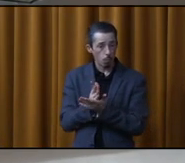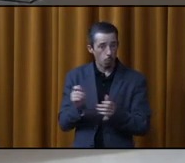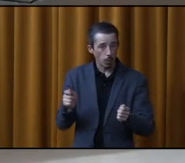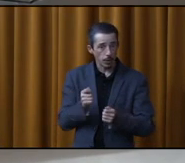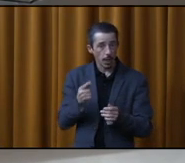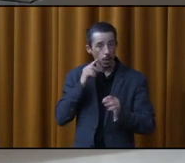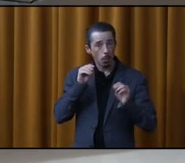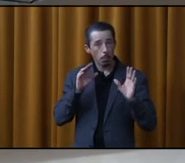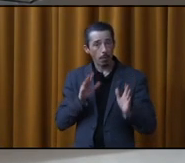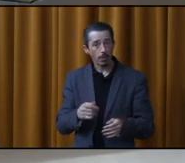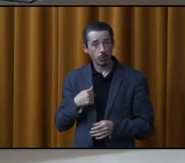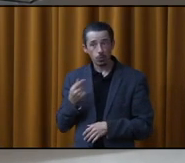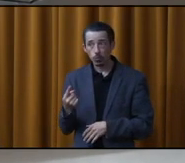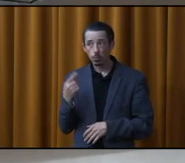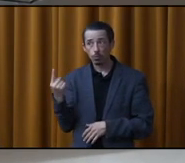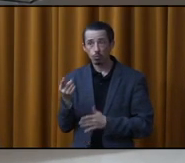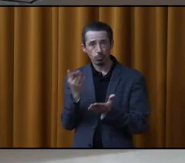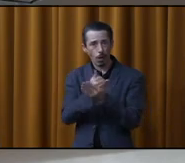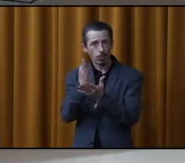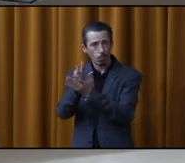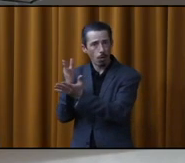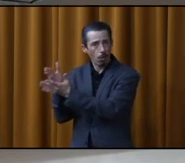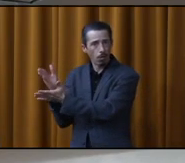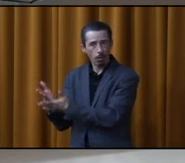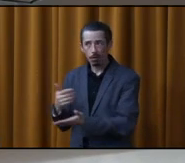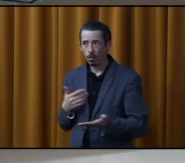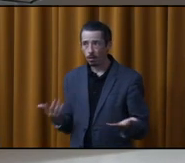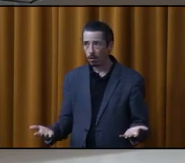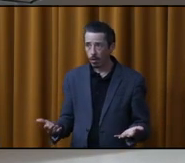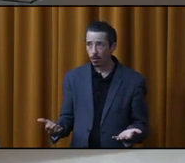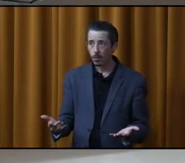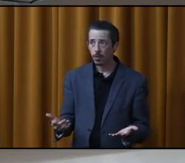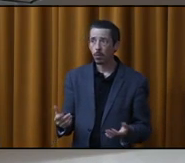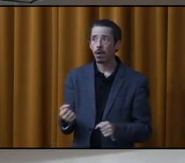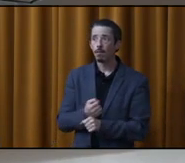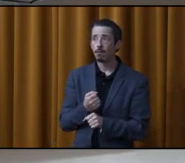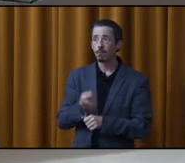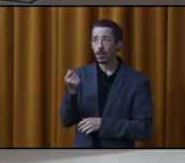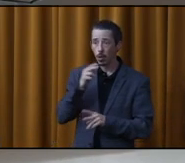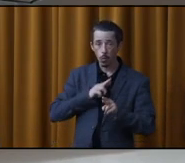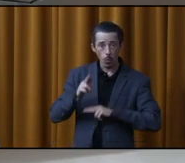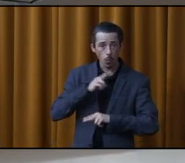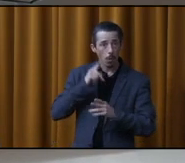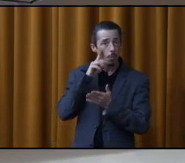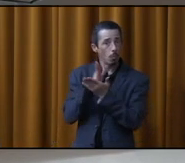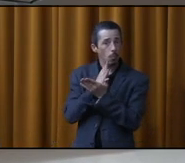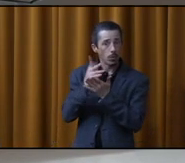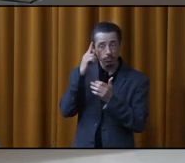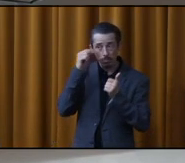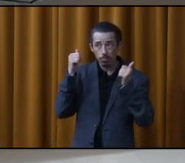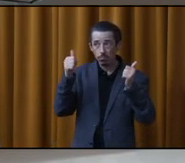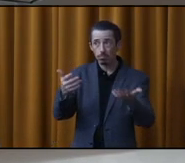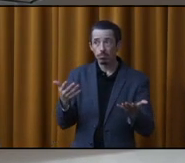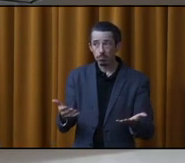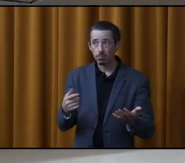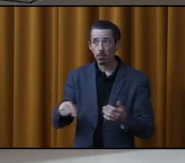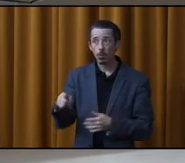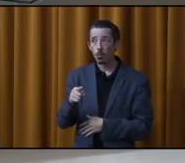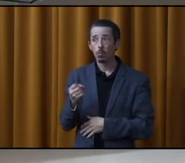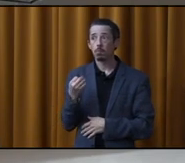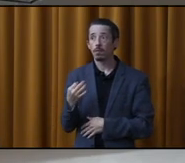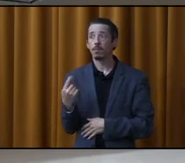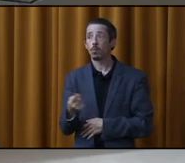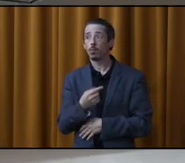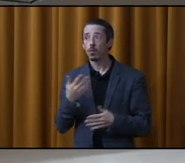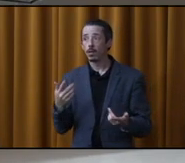et je ne dérange pas les gens. Je dis « Faites de l'argent, faites de la musique, on ne vous privera pas.